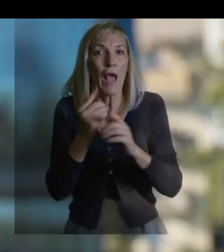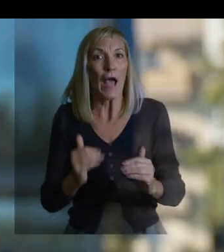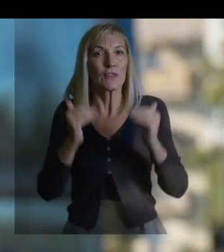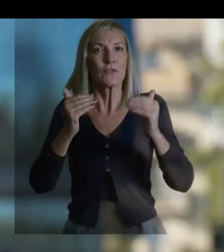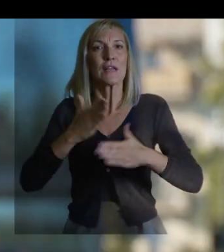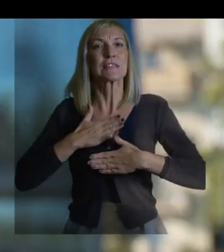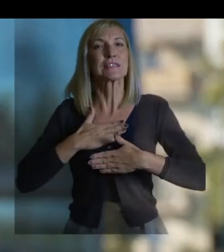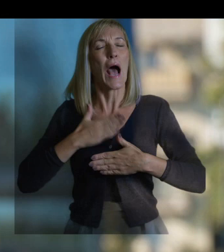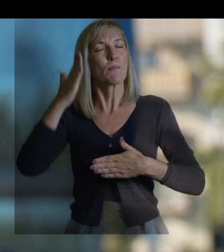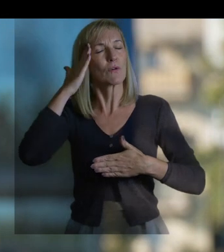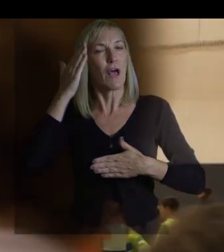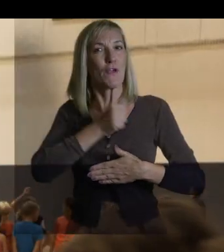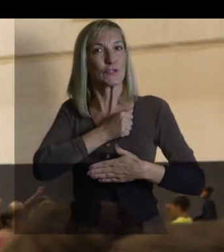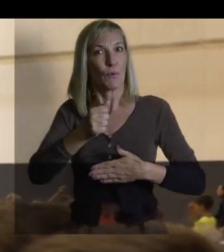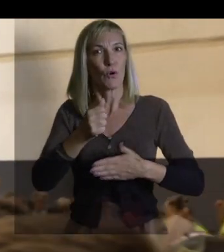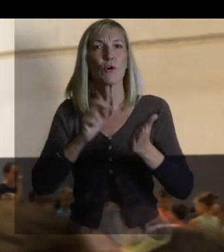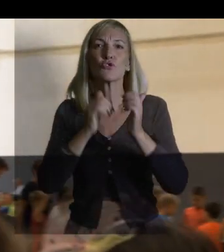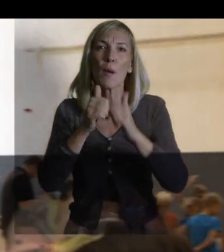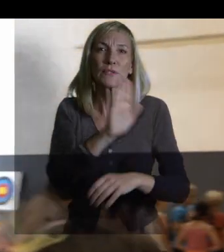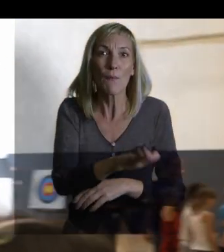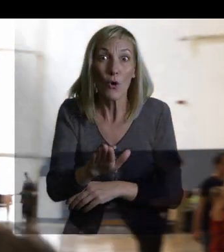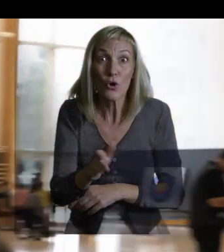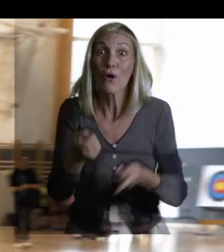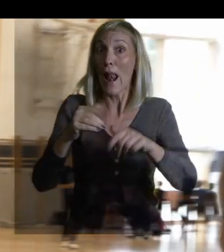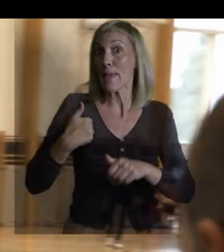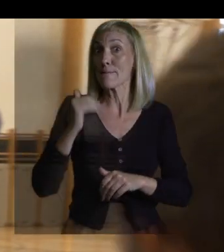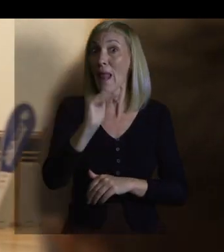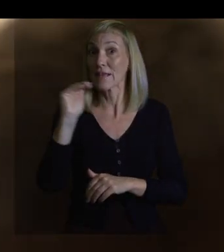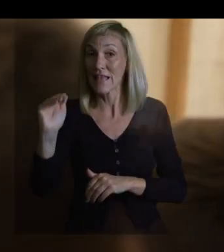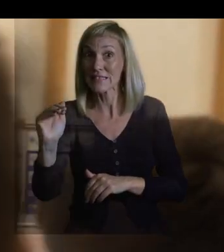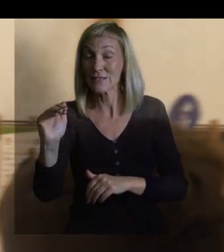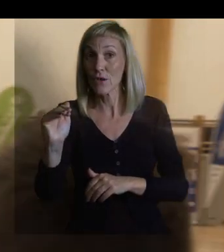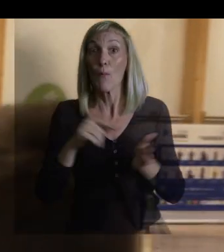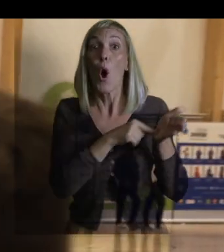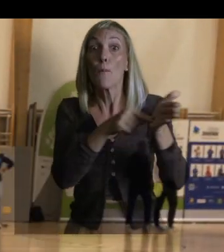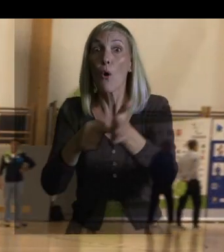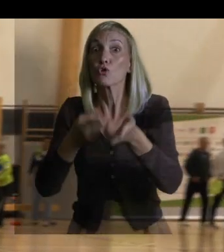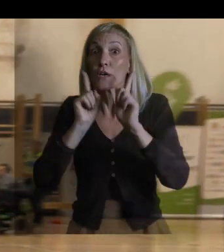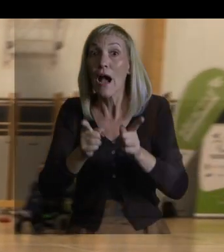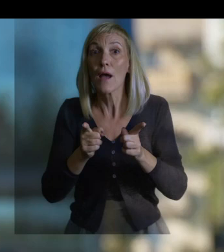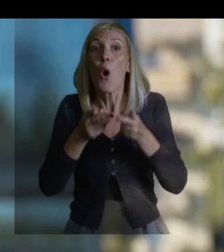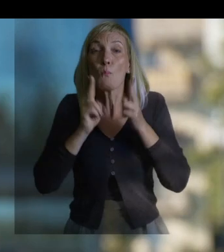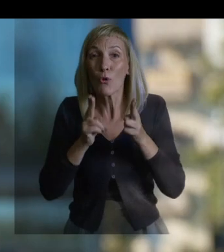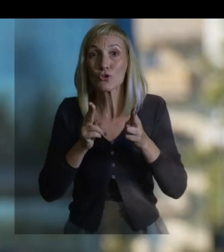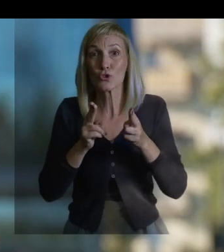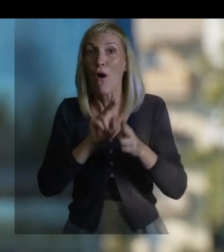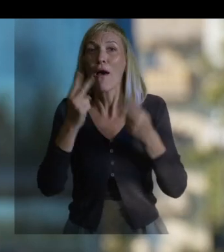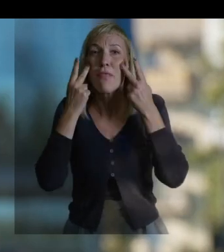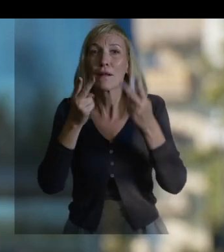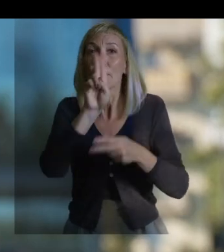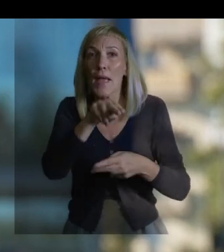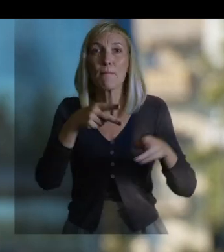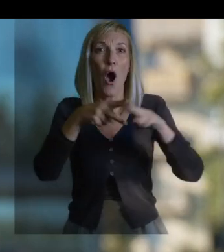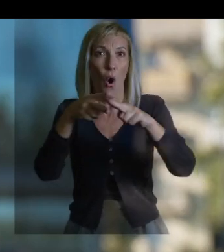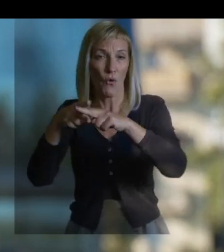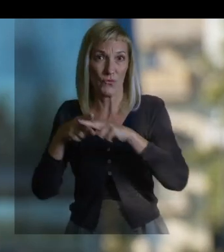zavest. Še posebej pa od otrokom, oz. mladostnikom, z nekimi validnostmi pokazati, kaj vse je pravzaprav mogoče ne glede na uvire,